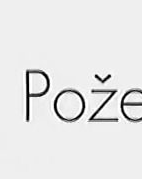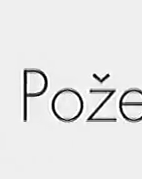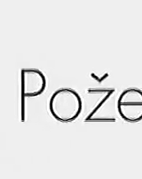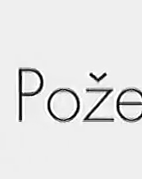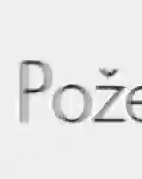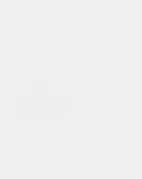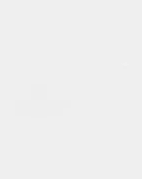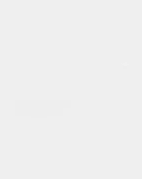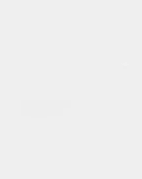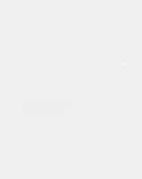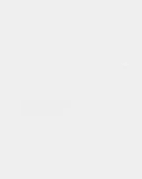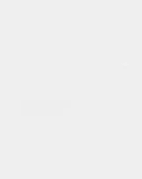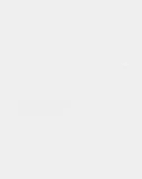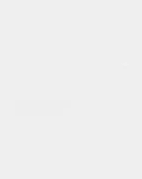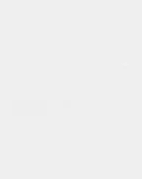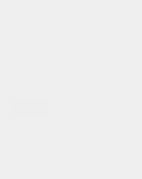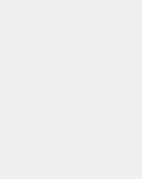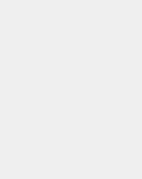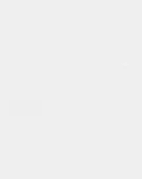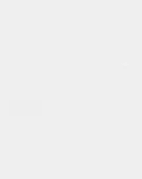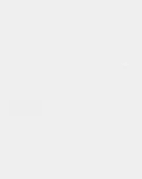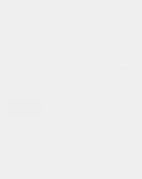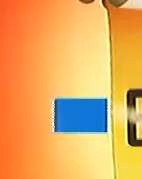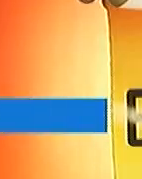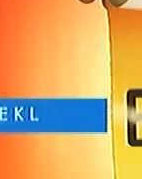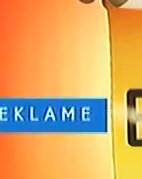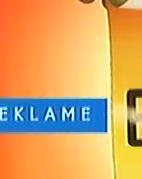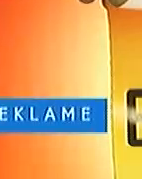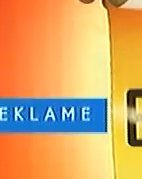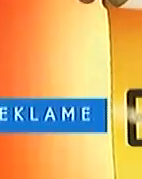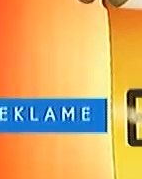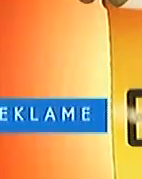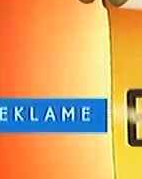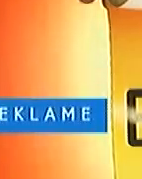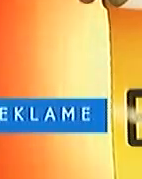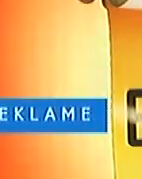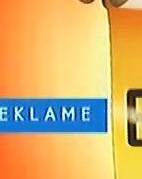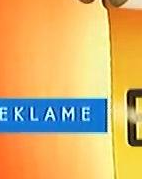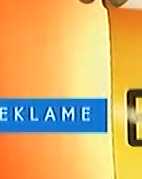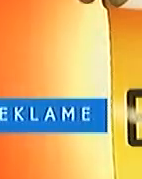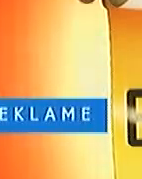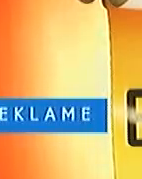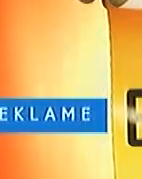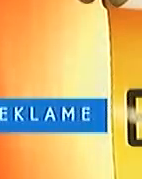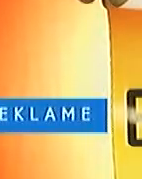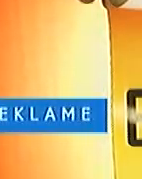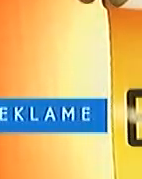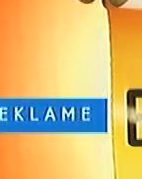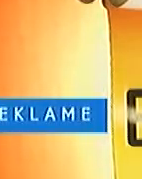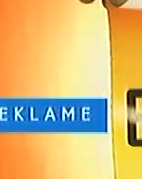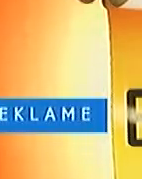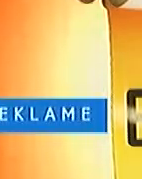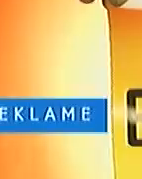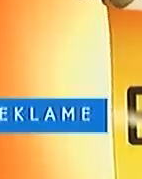HTC Desire. Vip, tvoje reči vrede više. Kokta, od sada i sa ukusom